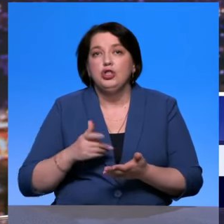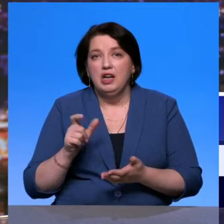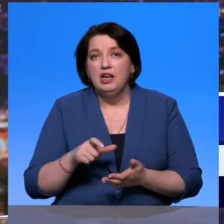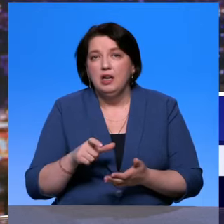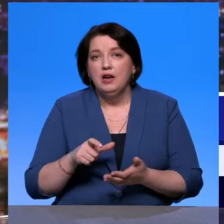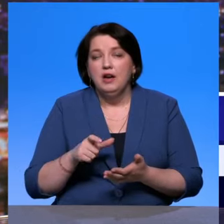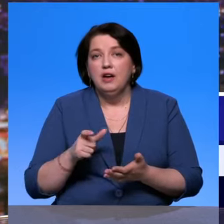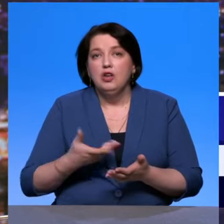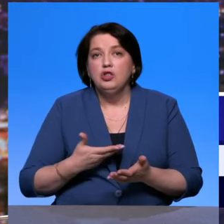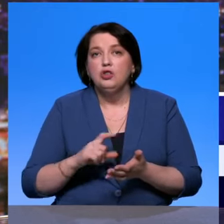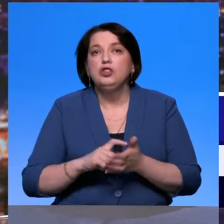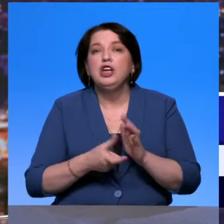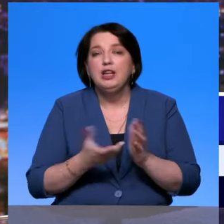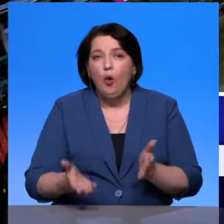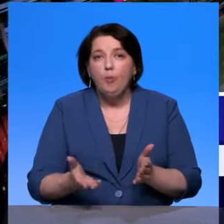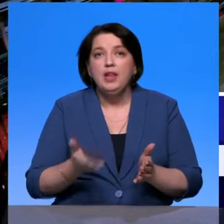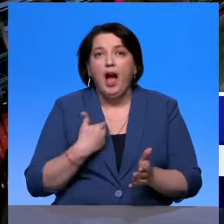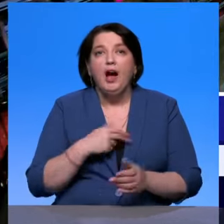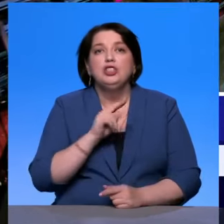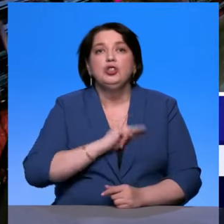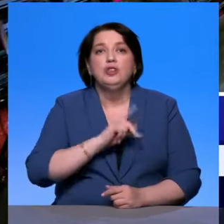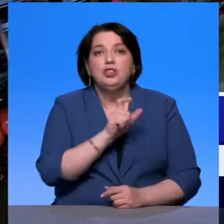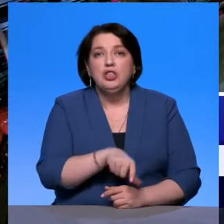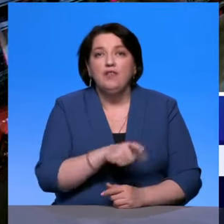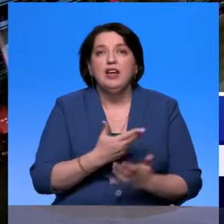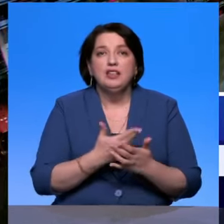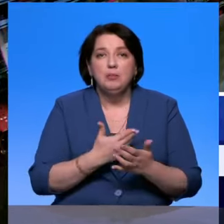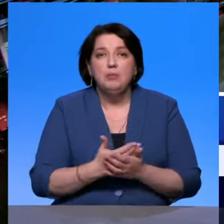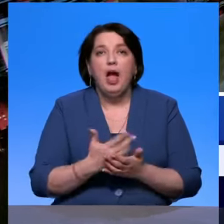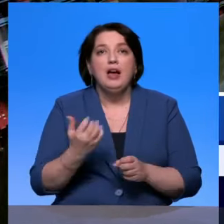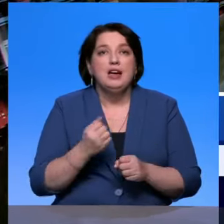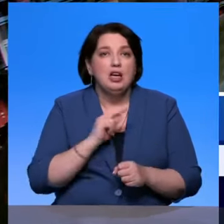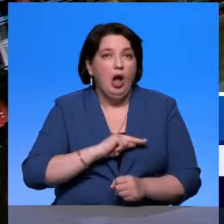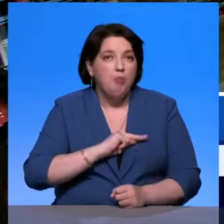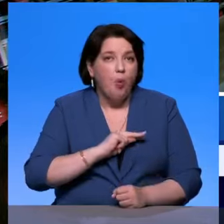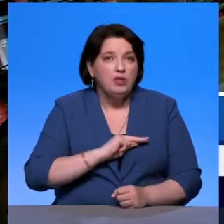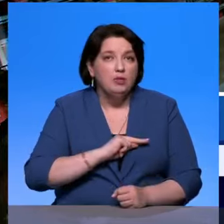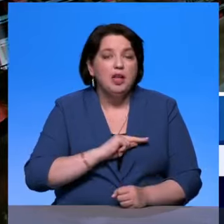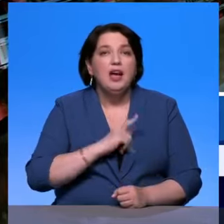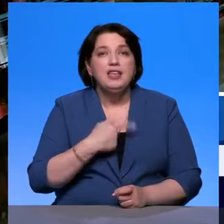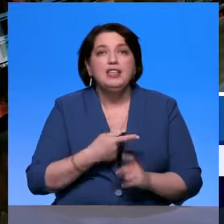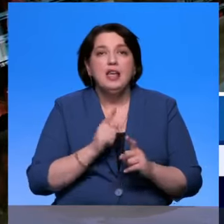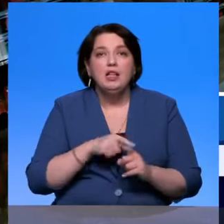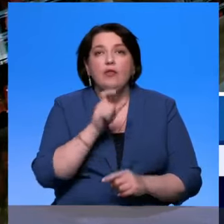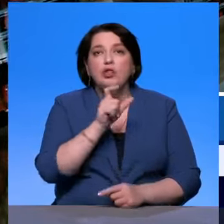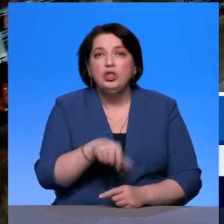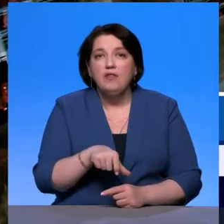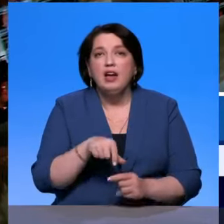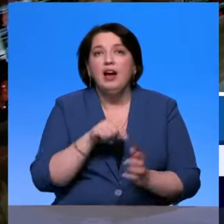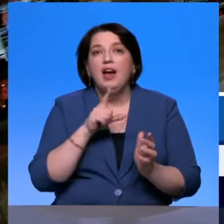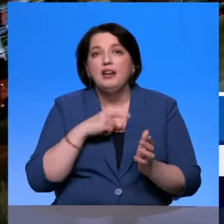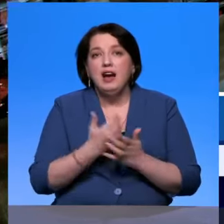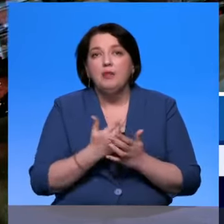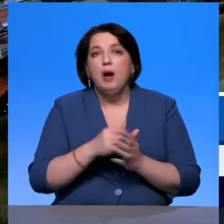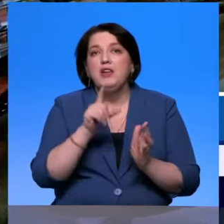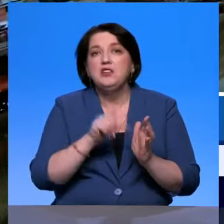сколько лет он отрабатывает, вот пропорционально отработанному времени, с него списывается часть стоимости этого жилья. Ну,